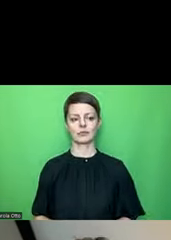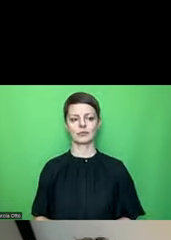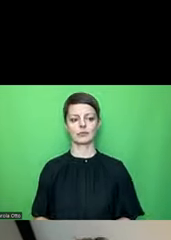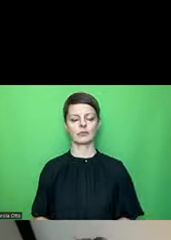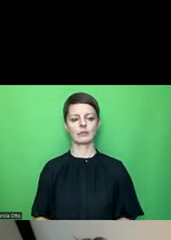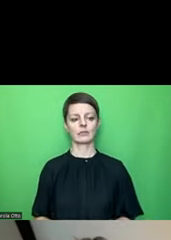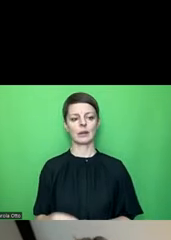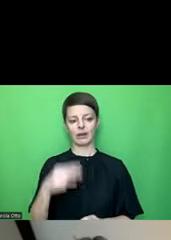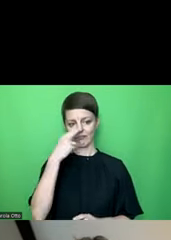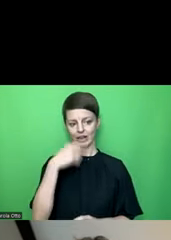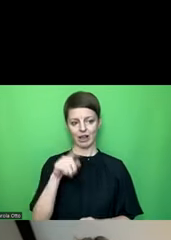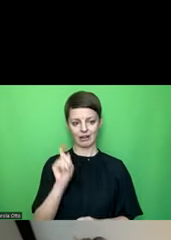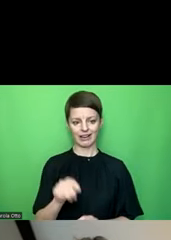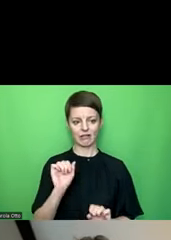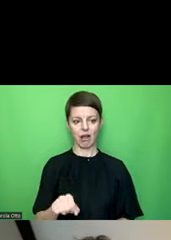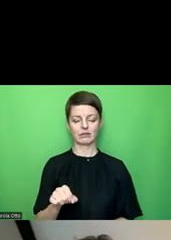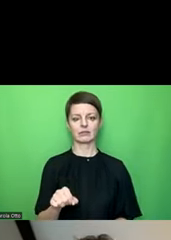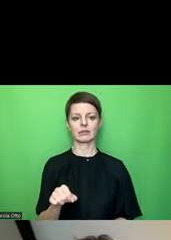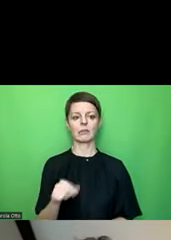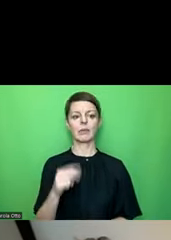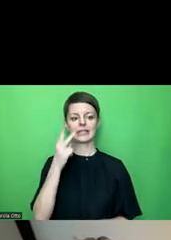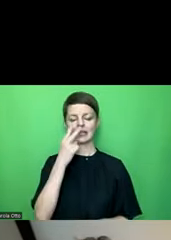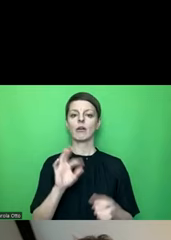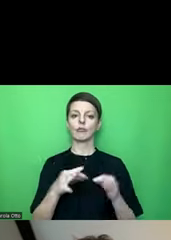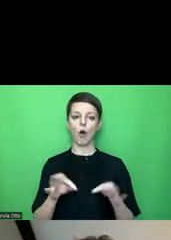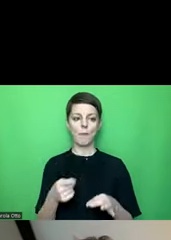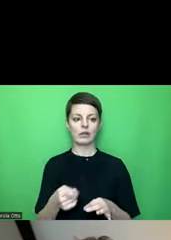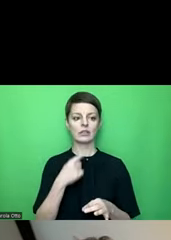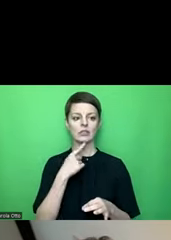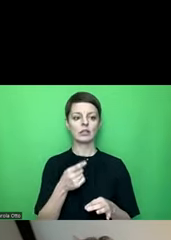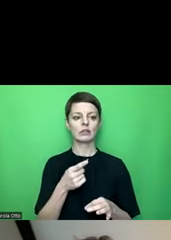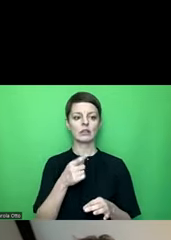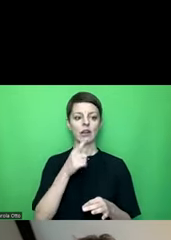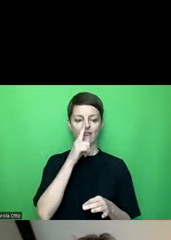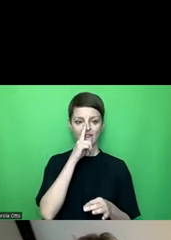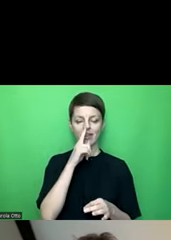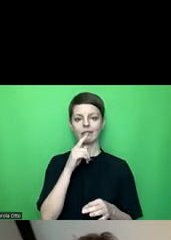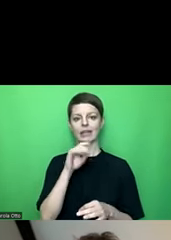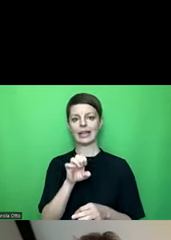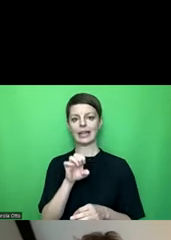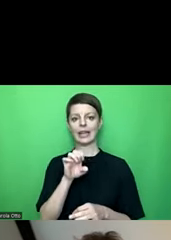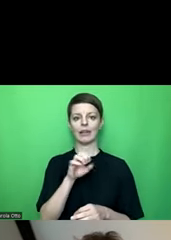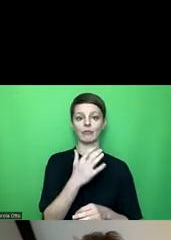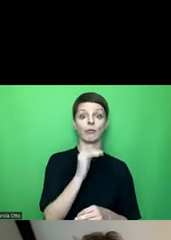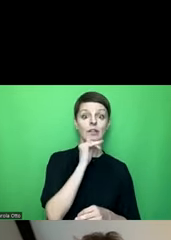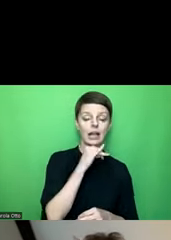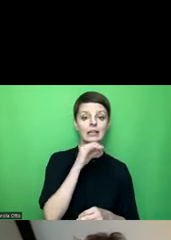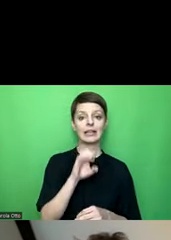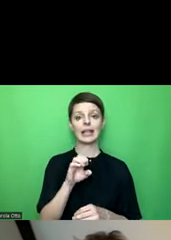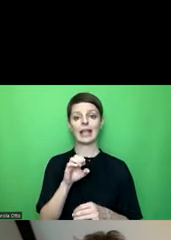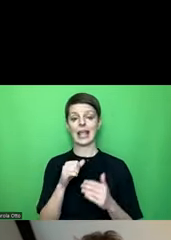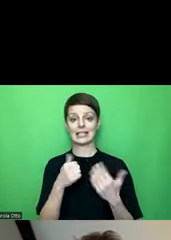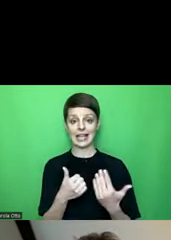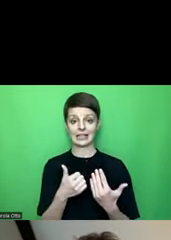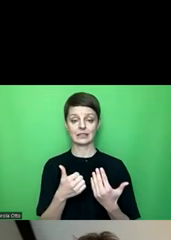draufgehen, ich kann jetzt nicht reduzieren, aber Sie sehen die Formel, da steht einfach, wenn B5 Nein ist und B6 größer als 17